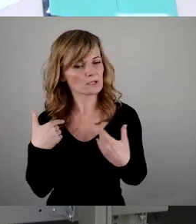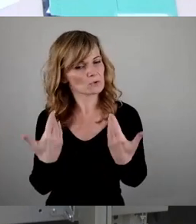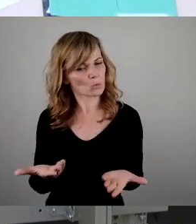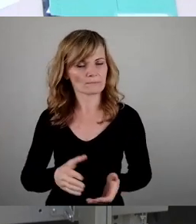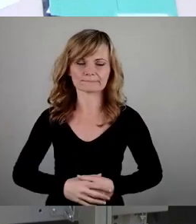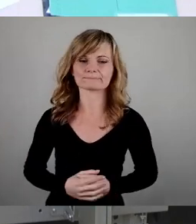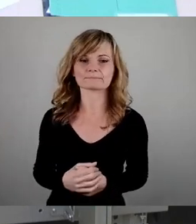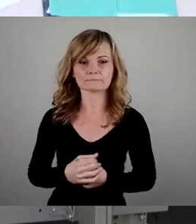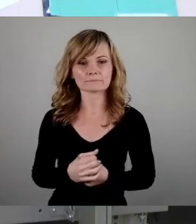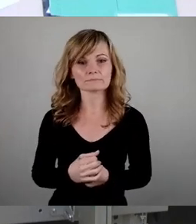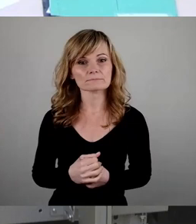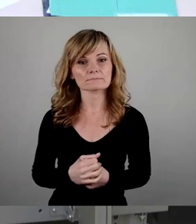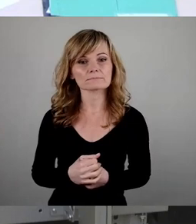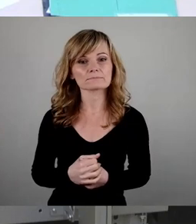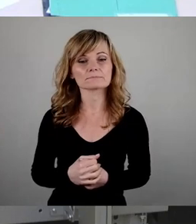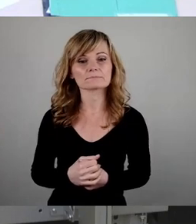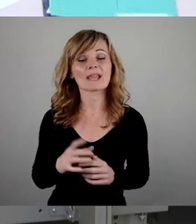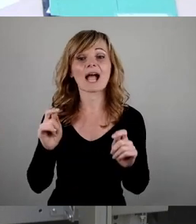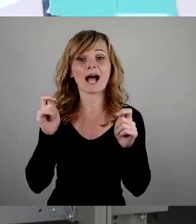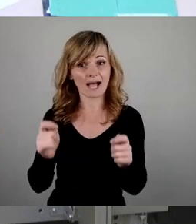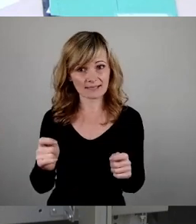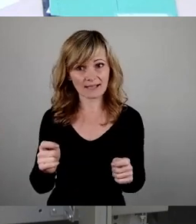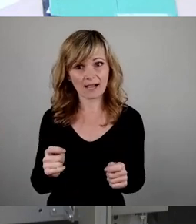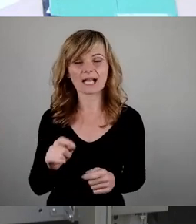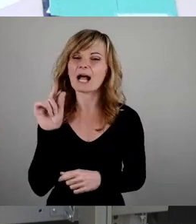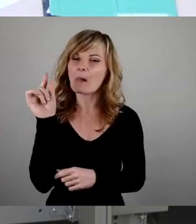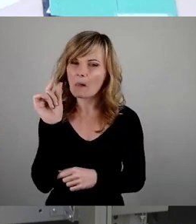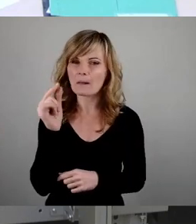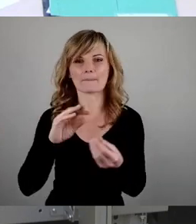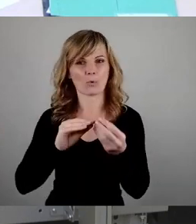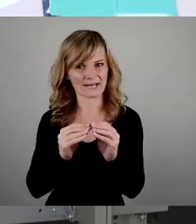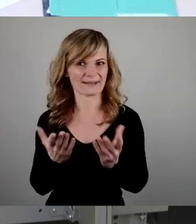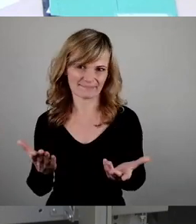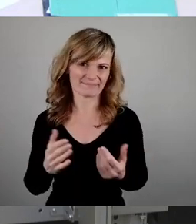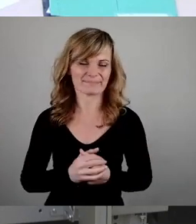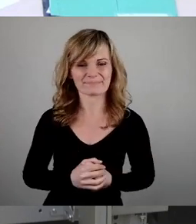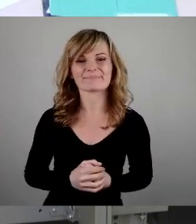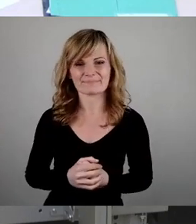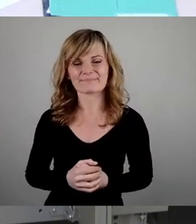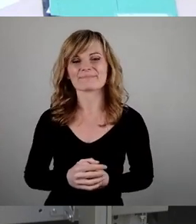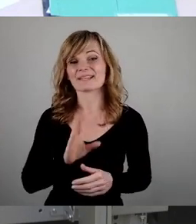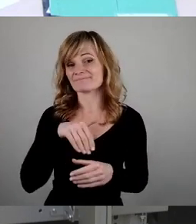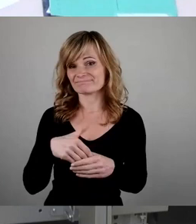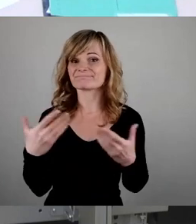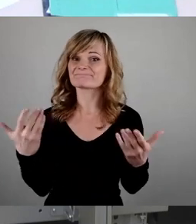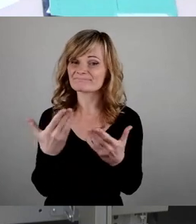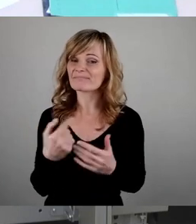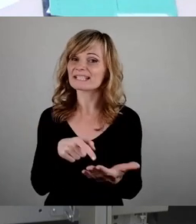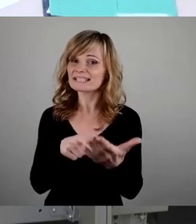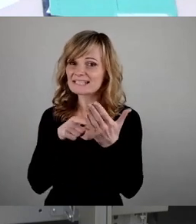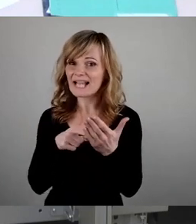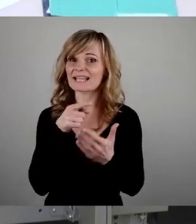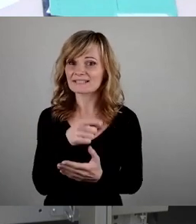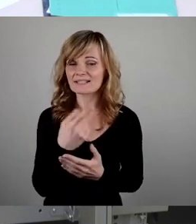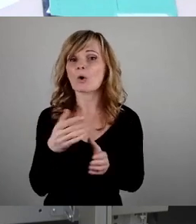So. Der Antrag hat eine kleine Problematik allerdings und zwar zunächst mal zeigt es wieder mal auf, dass die